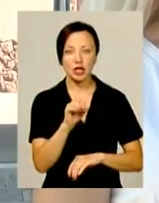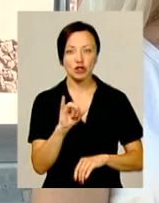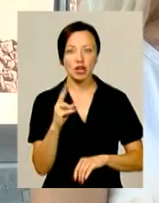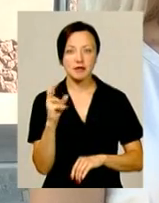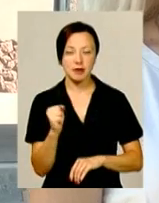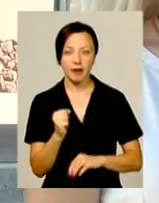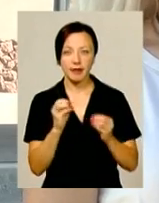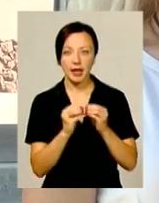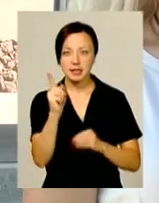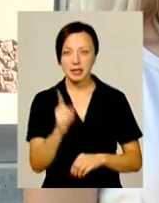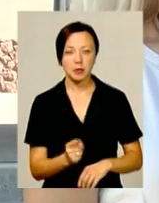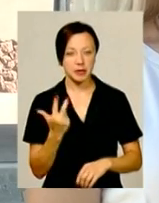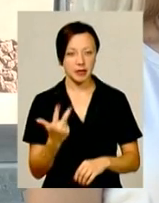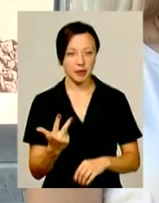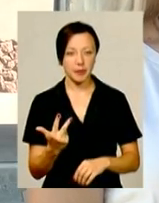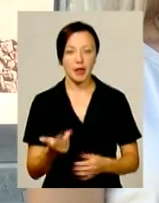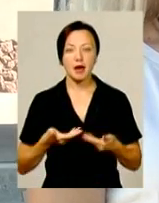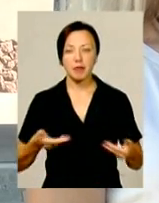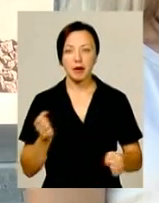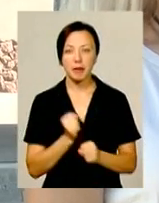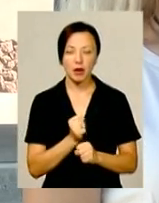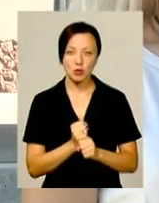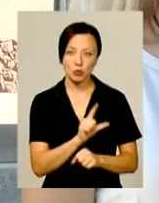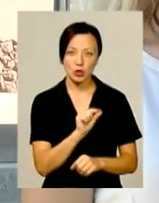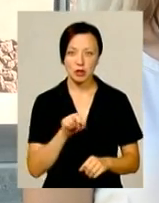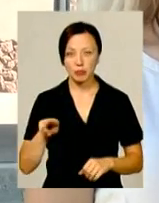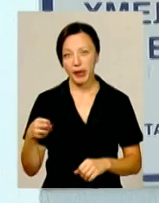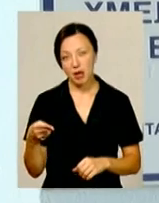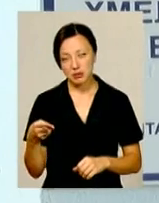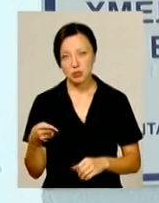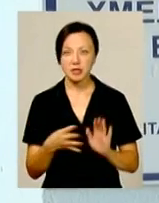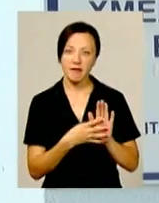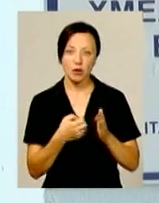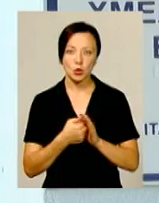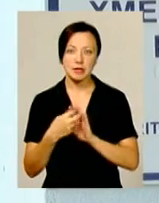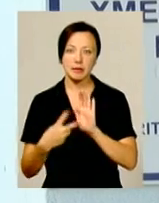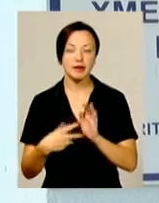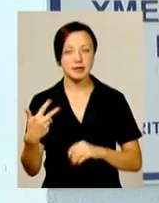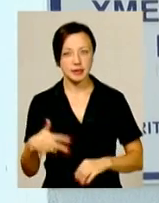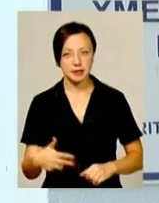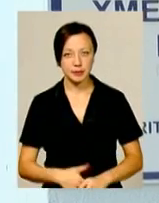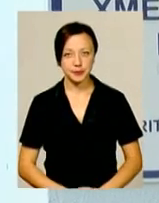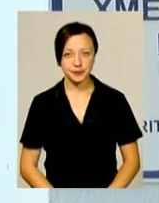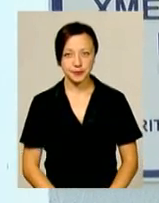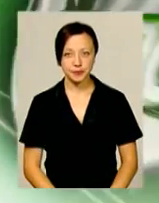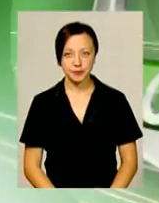Зарічанська, 10, дріб 3. Ми працюємо з понеділка по п'ятницю з 9 до 17.30.